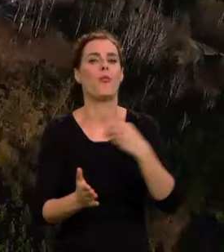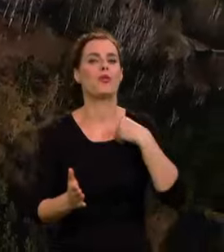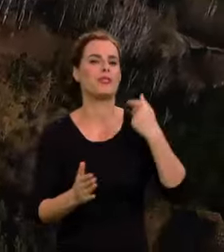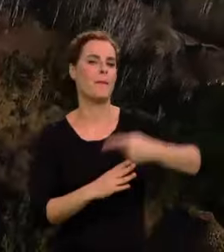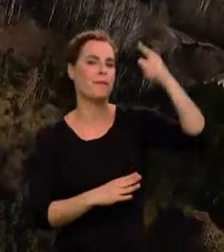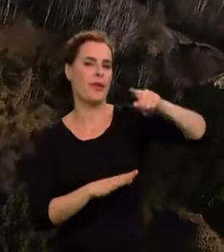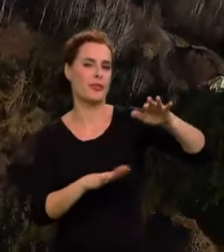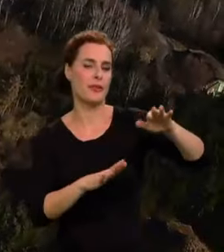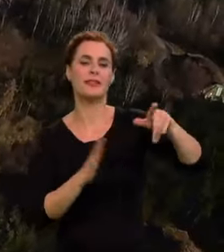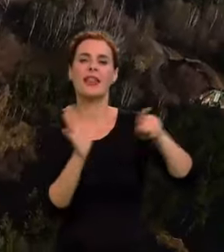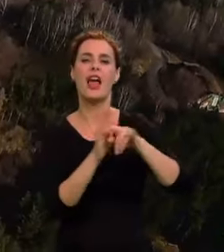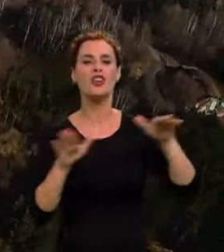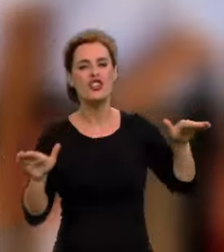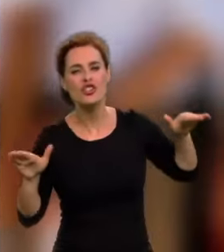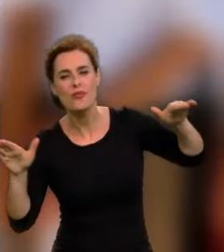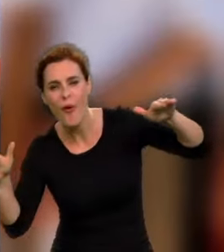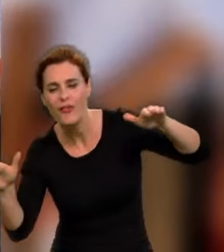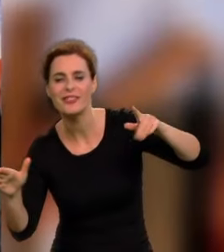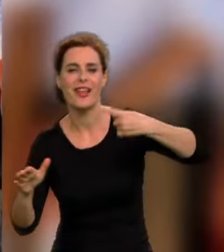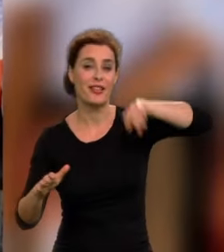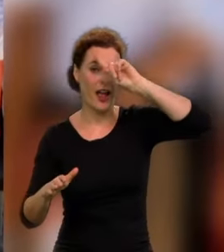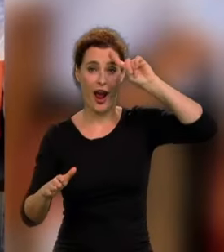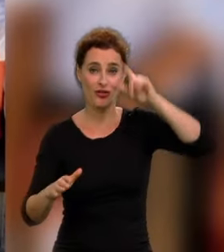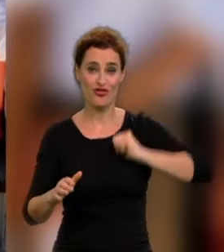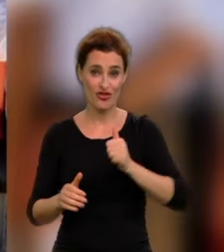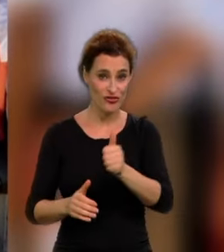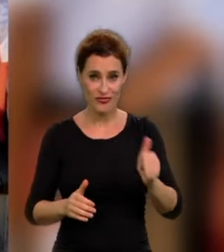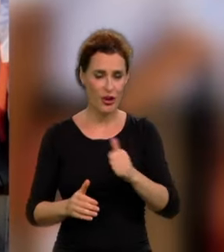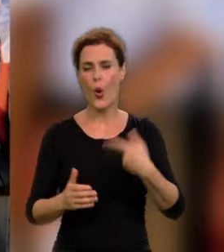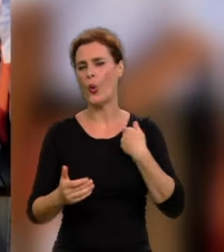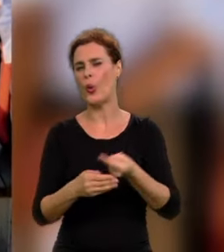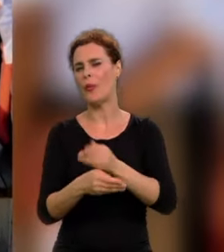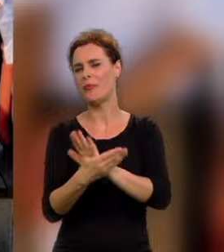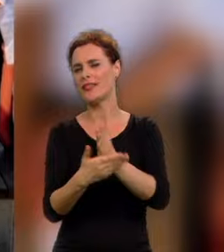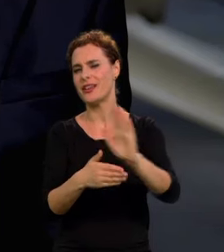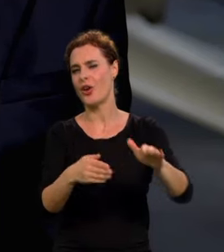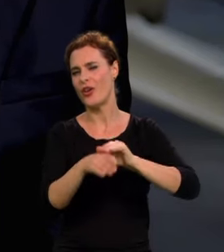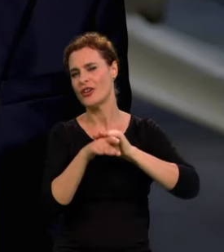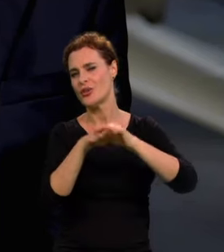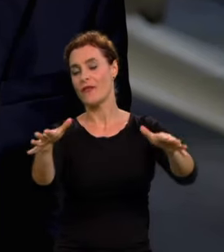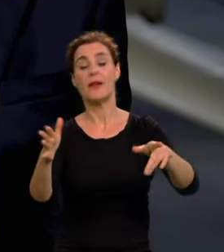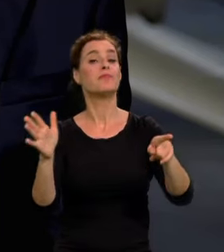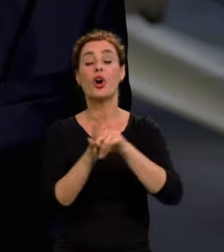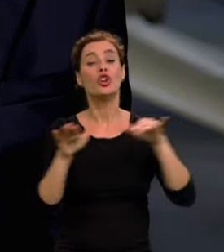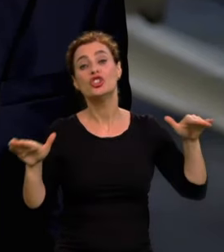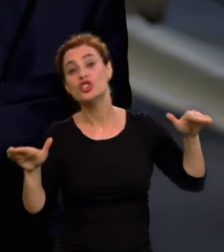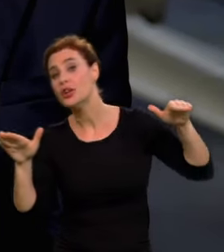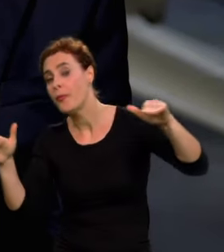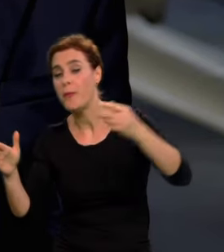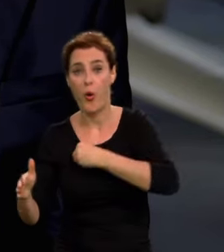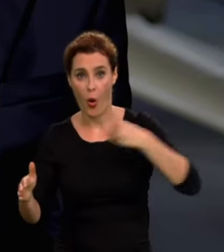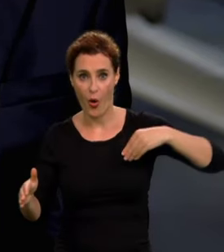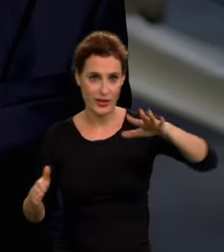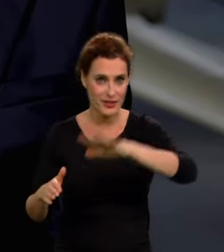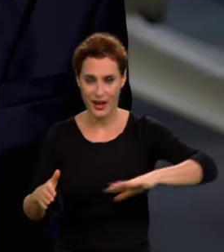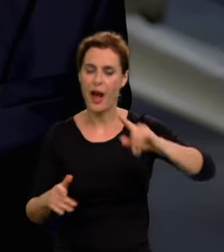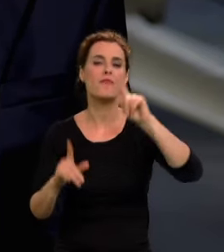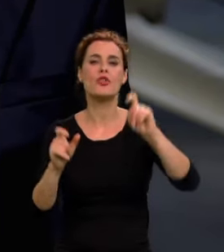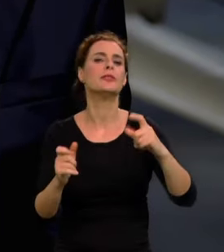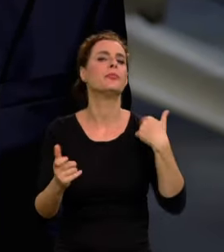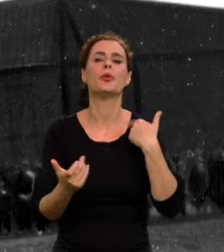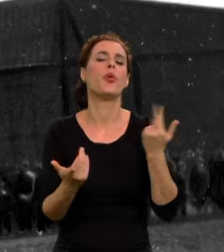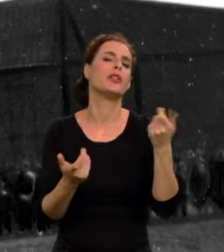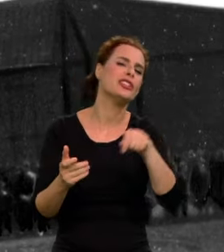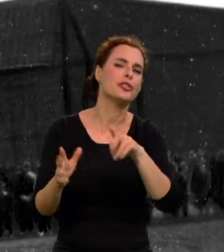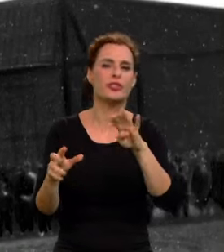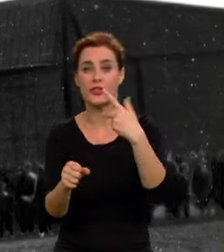a nasze szybowce i piloci zdobywają międzynarodowe uznanie. Szybownictwo w Polsce narodziło się w latach